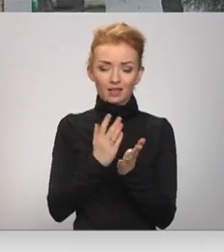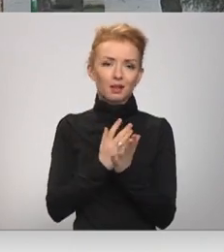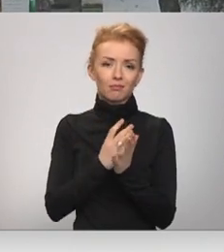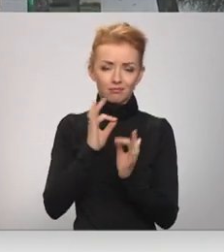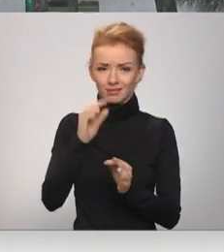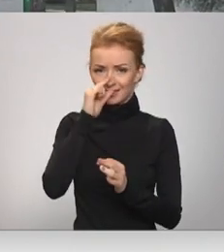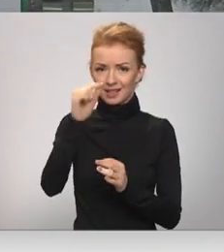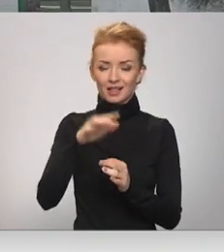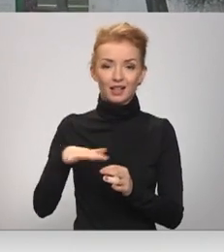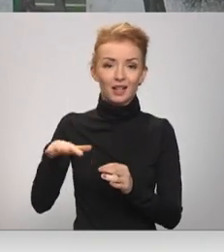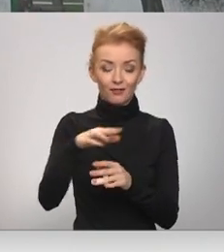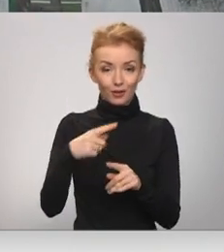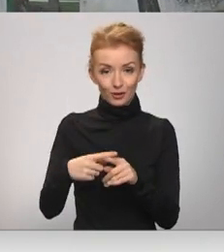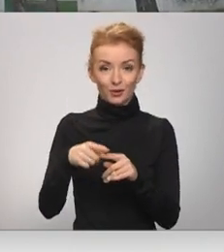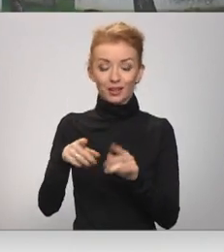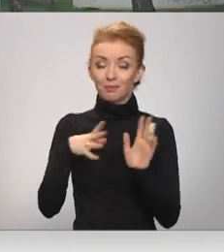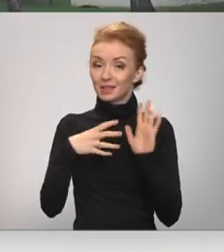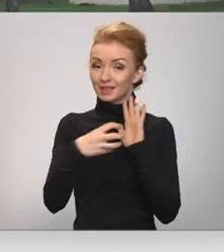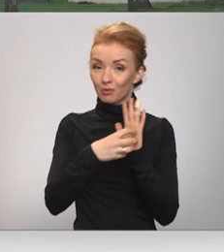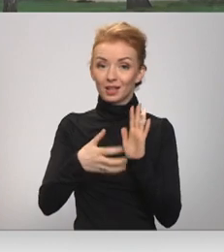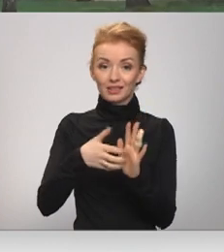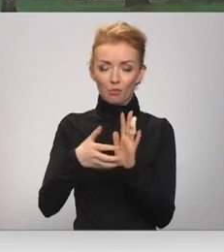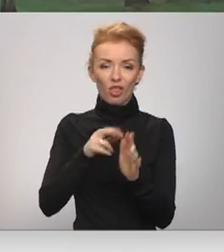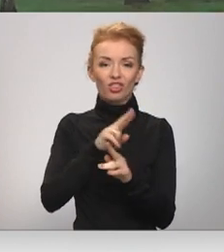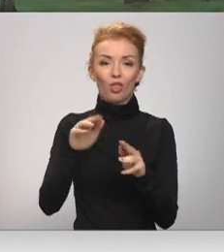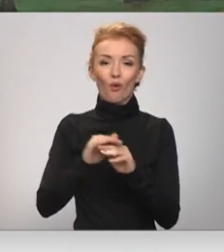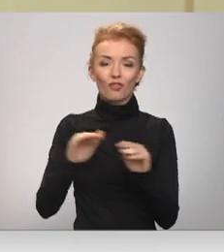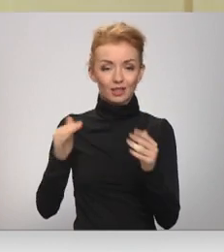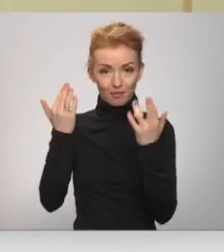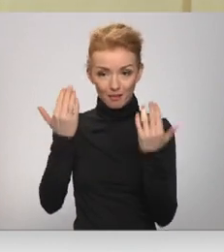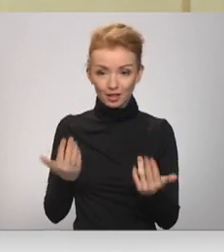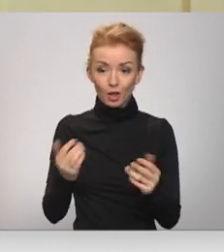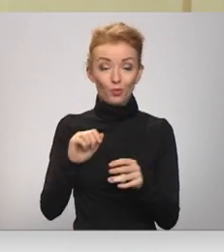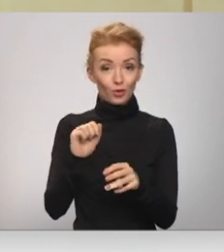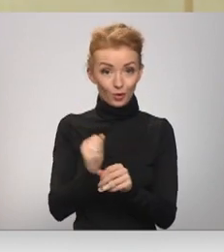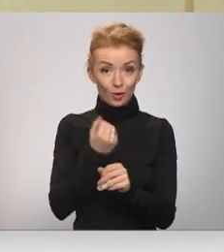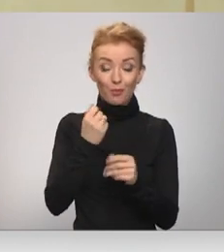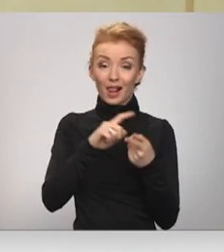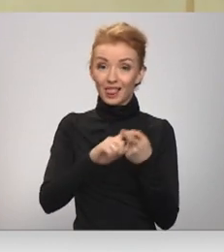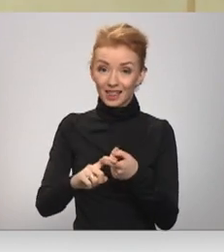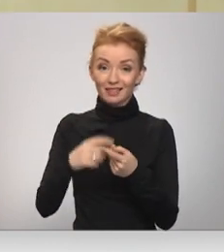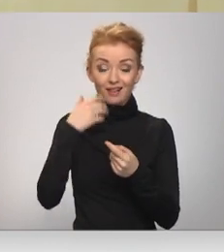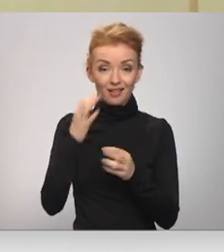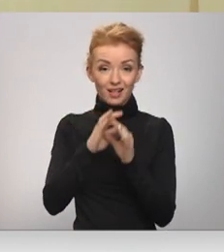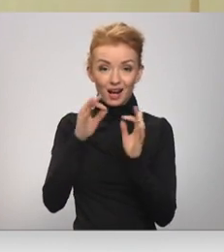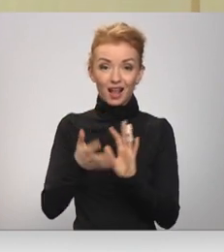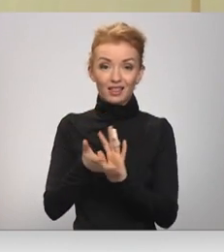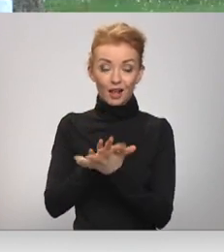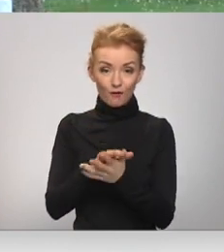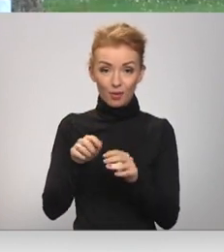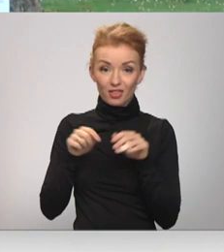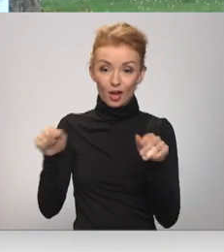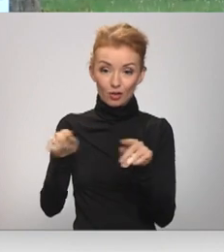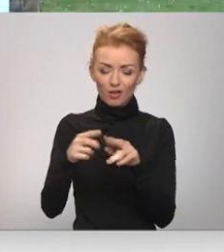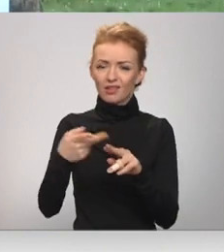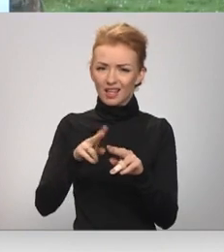Viss šo laiku dzērve kā pagasts simbols tika izmantot neformālos pasākumos. Līdz ar teritoriālajām reformām aizvien vairāk